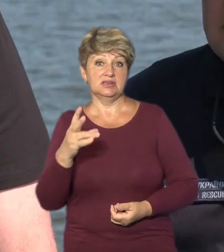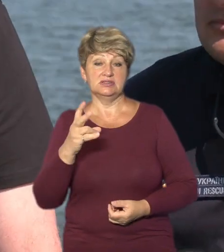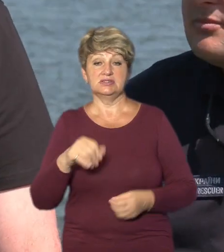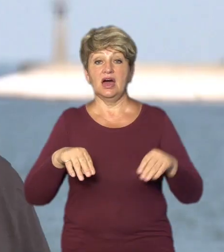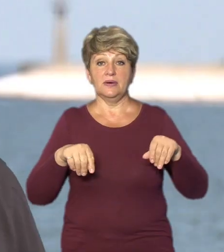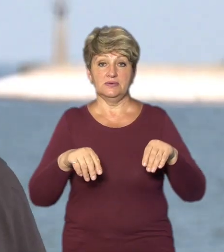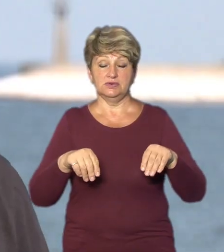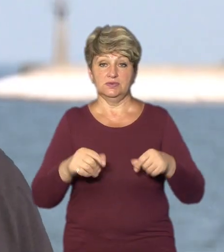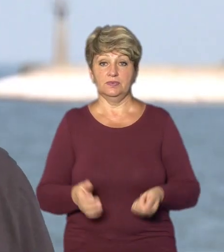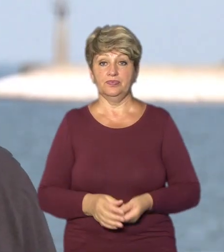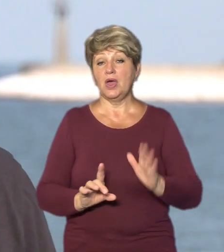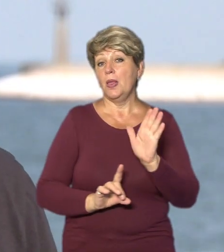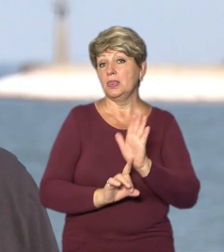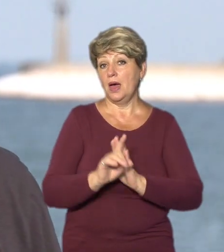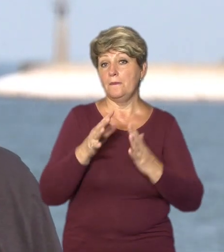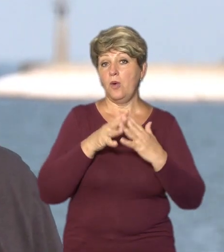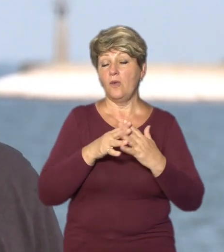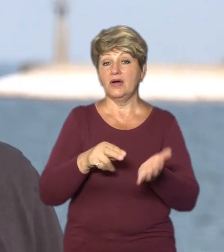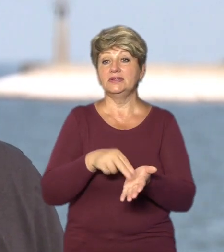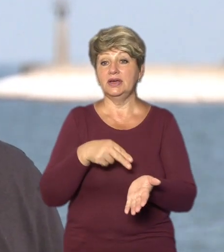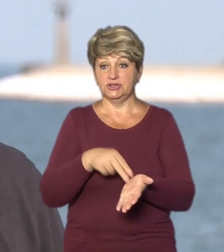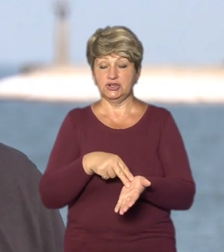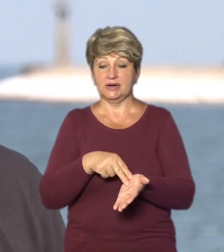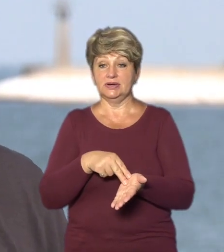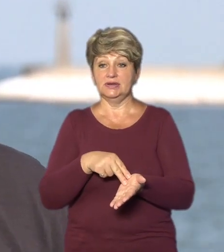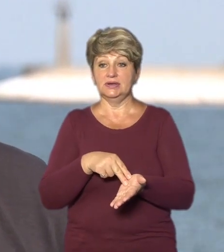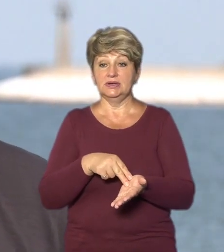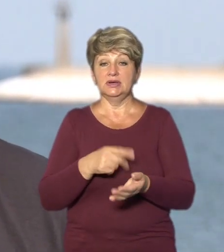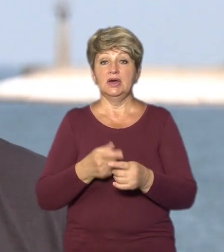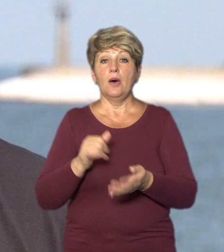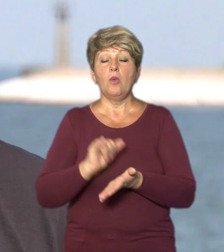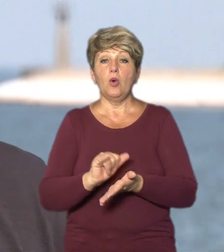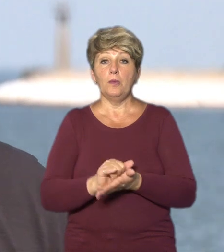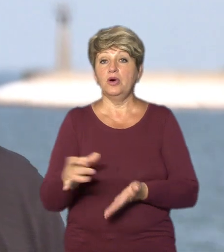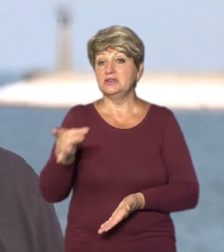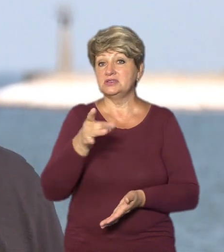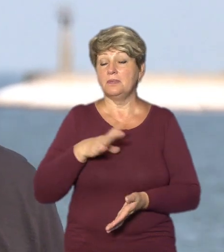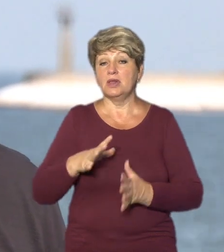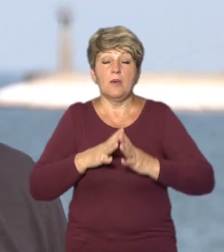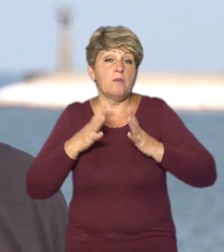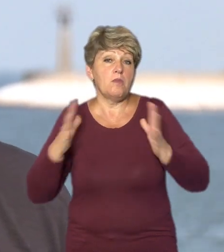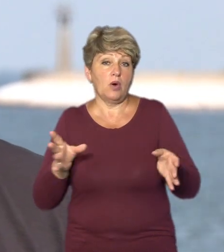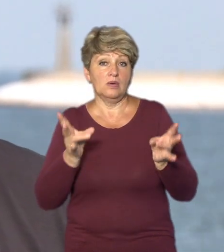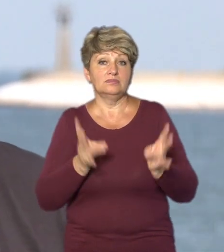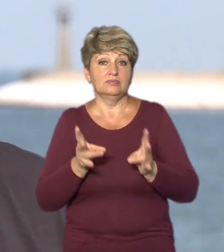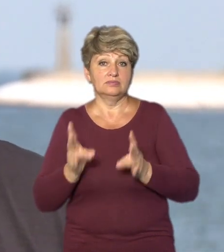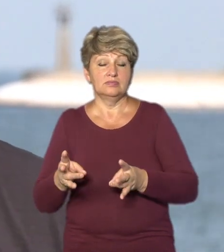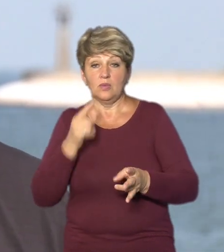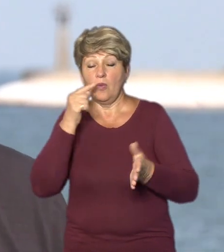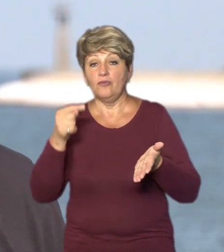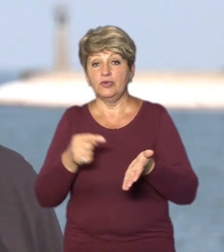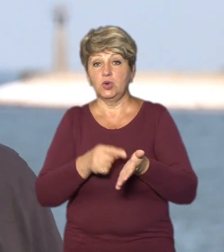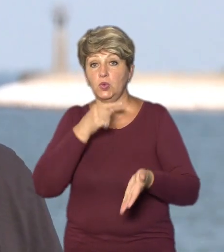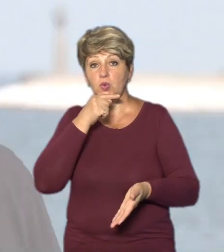На початку війни саме Черкащина, саме Уменський район найбільш постраждала від влучень